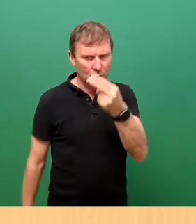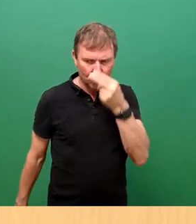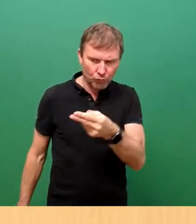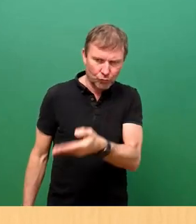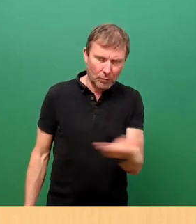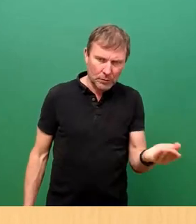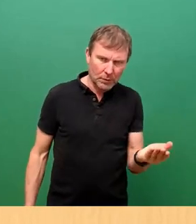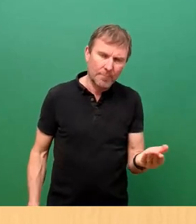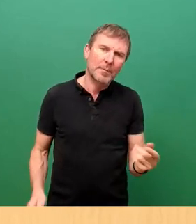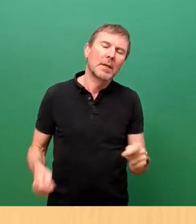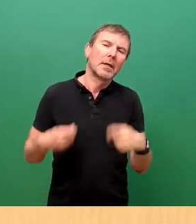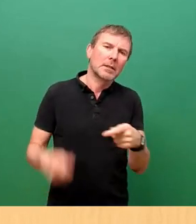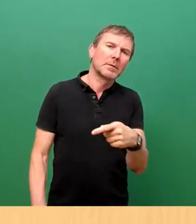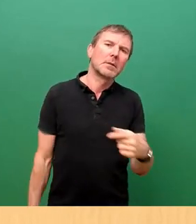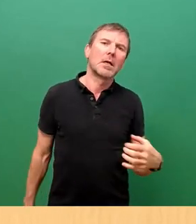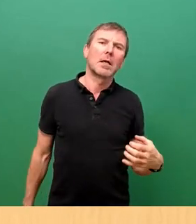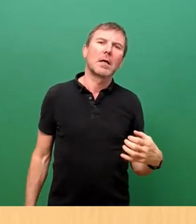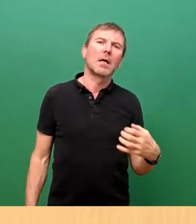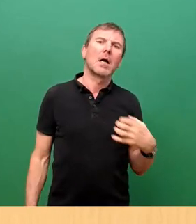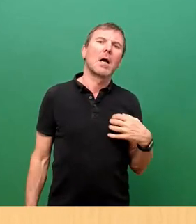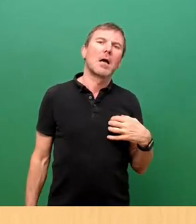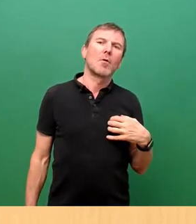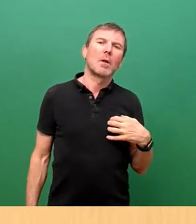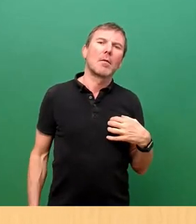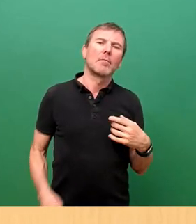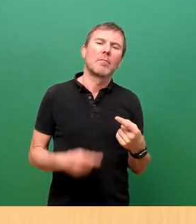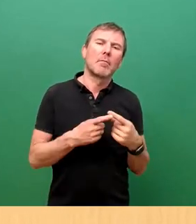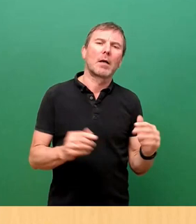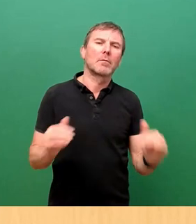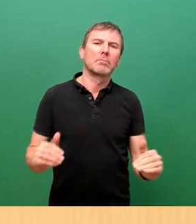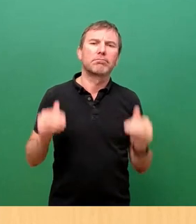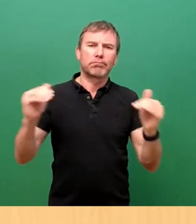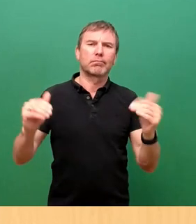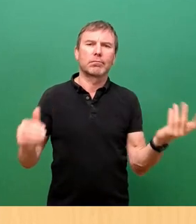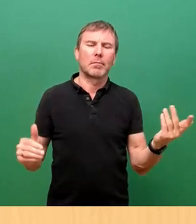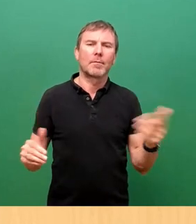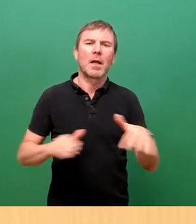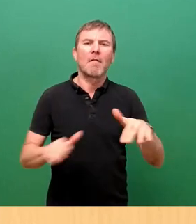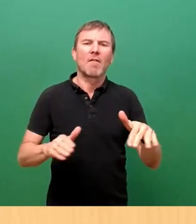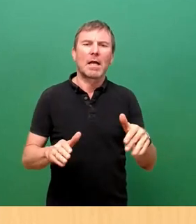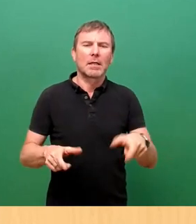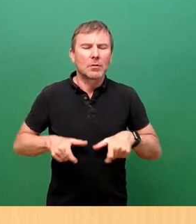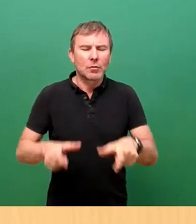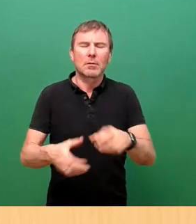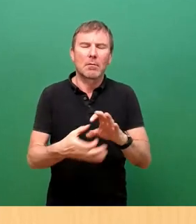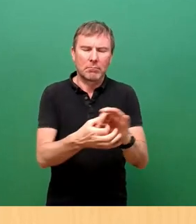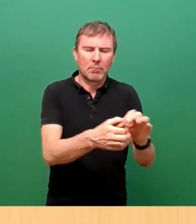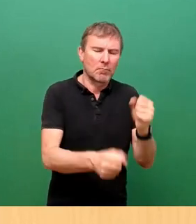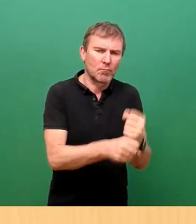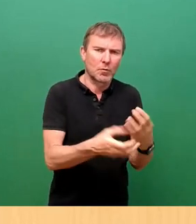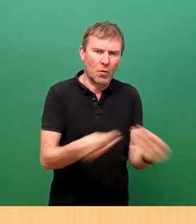dass wir dort in einer ganz anderen Qualität Radverkehrsanlagen unterbringen. Die